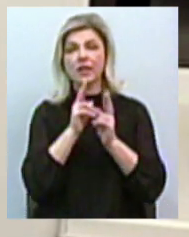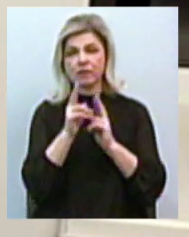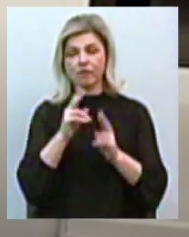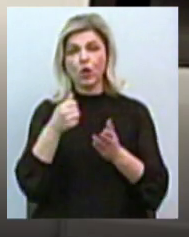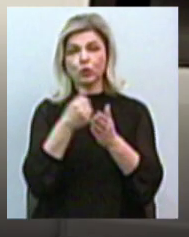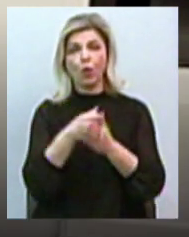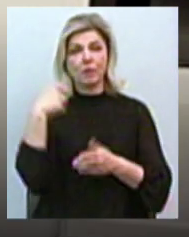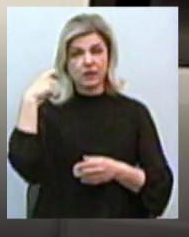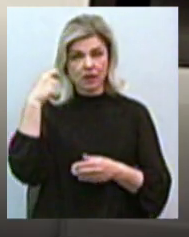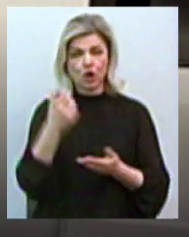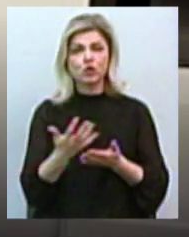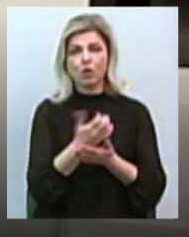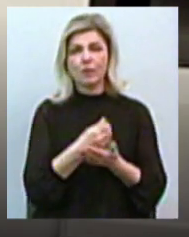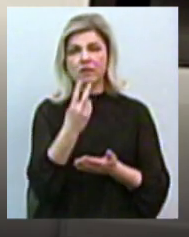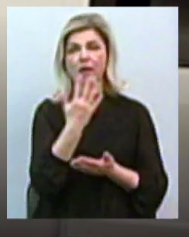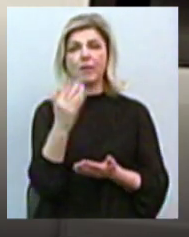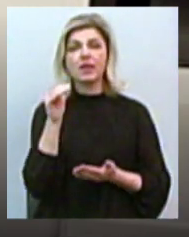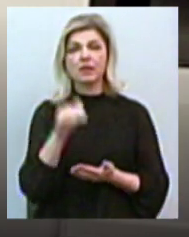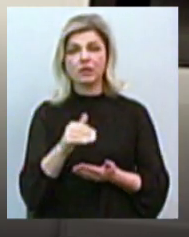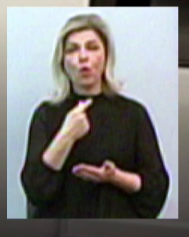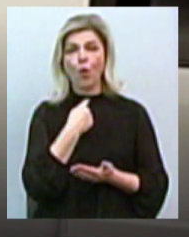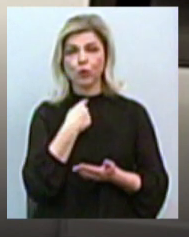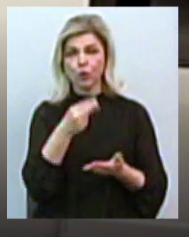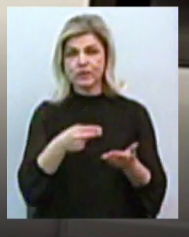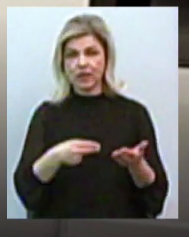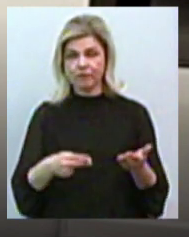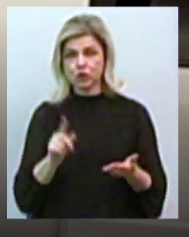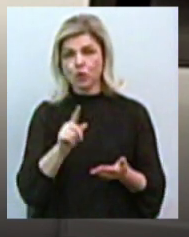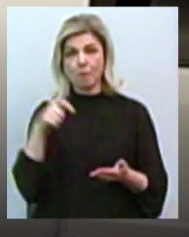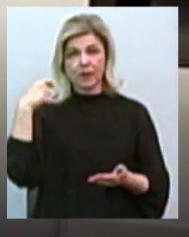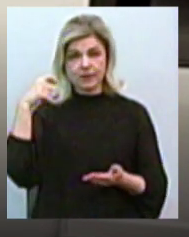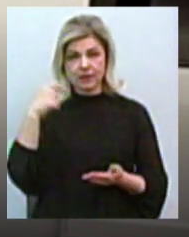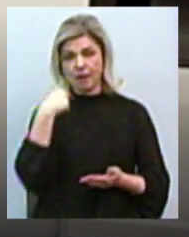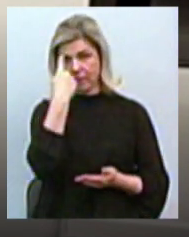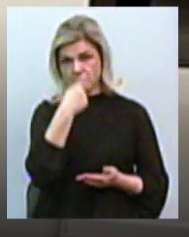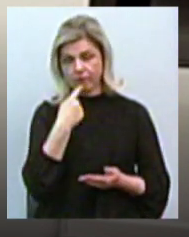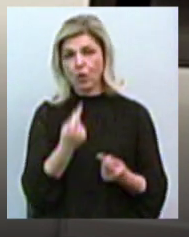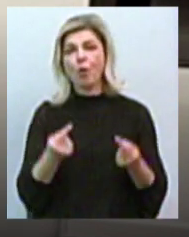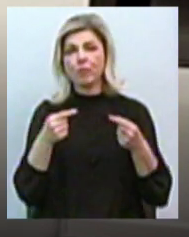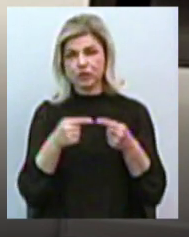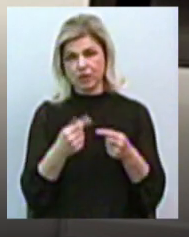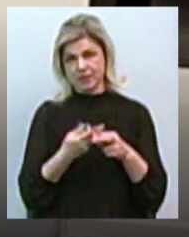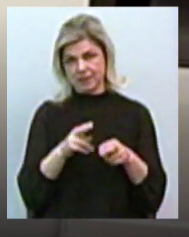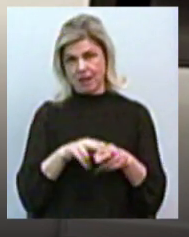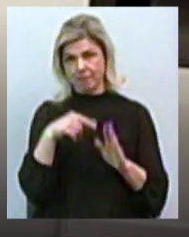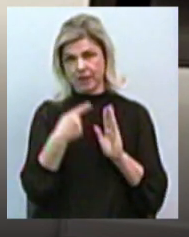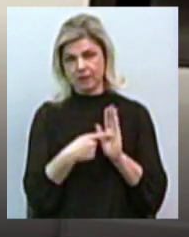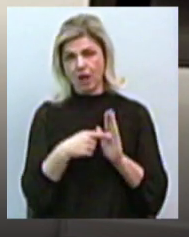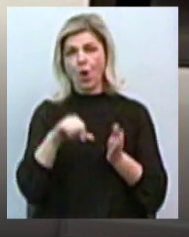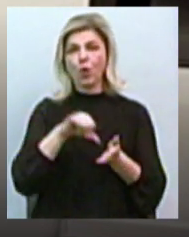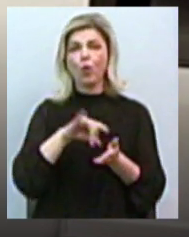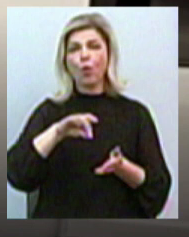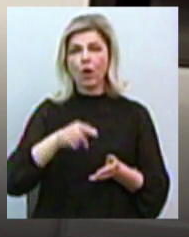тисяч голосів, щоб президент персонально визначився з цього питання, роль генерального